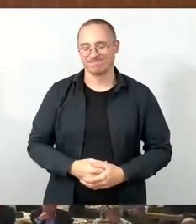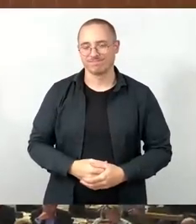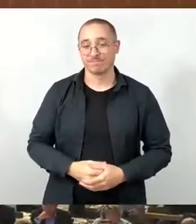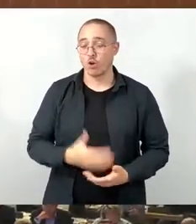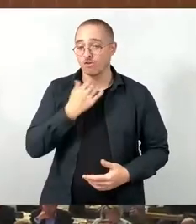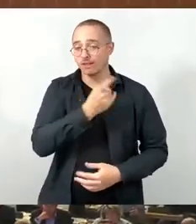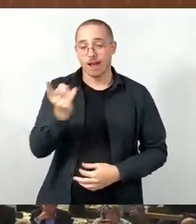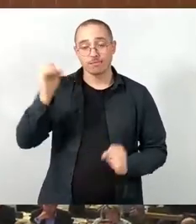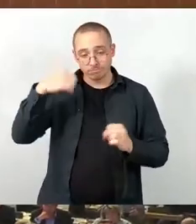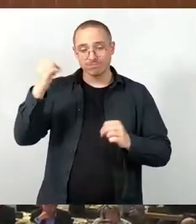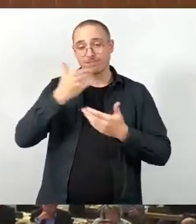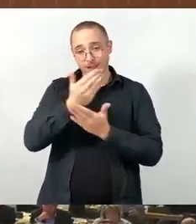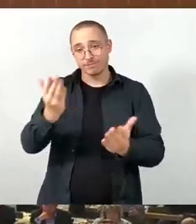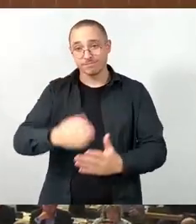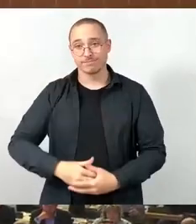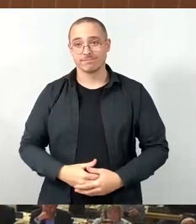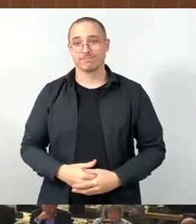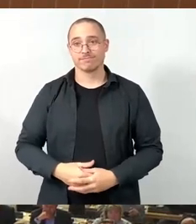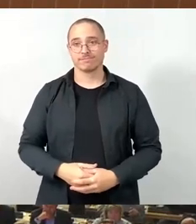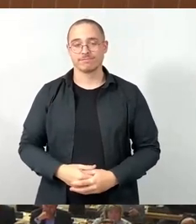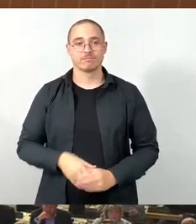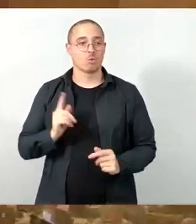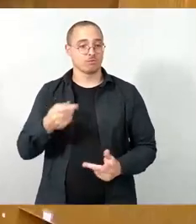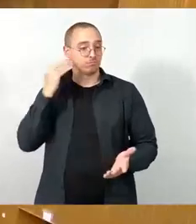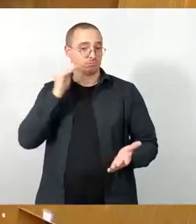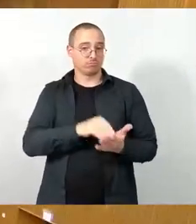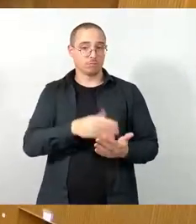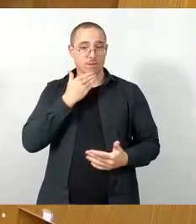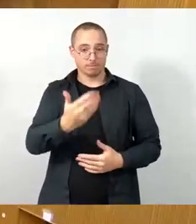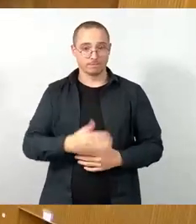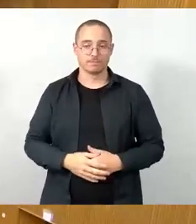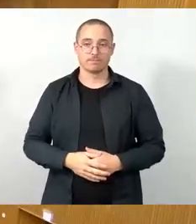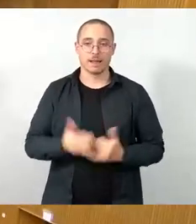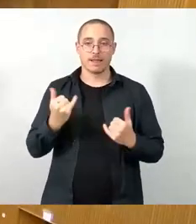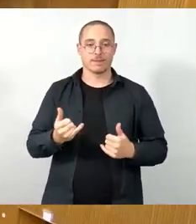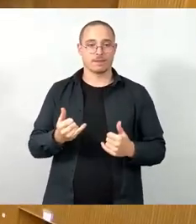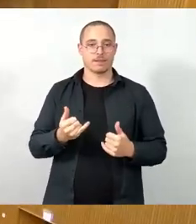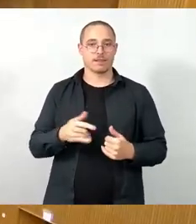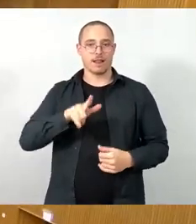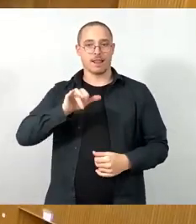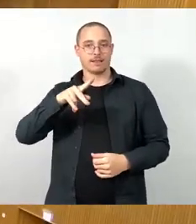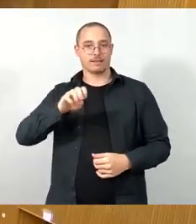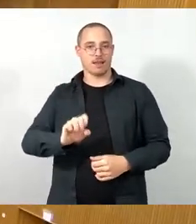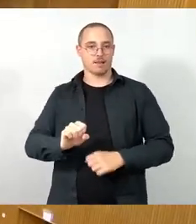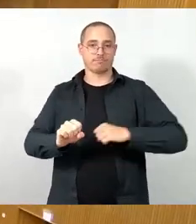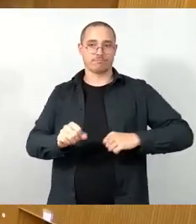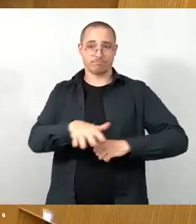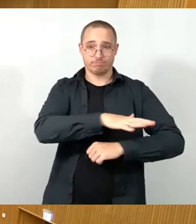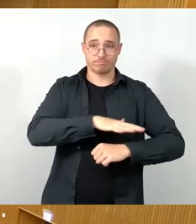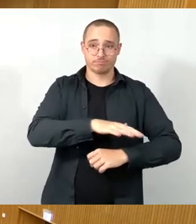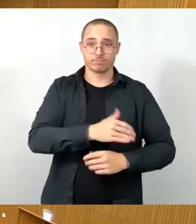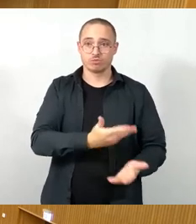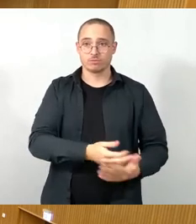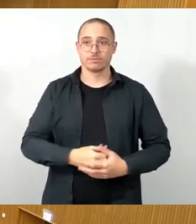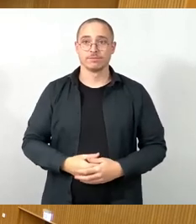Okay, habe ich notiert. Vielen Dank für die Linke. Dann gleich in Doppelfunktion, Ergänzungsantrag plus,